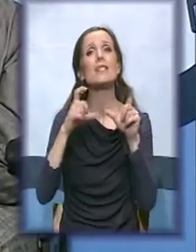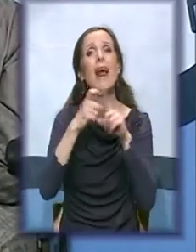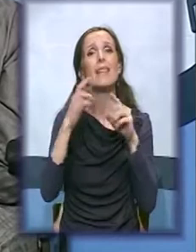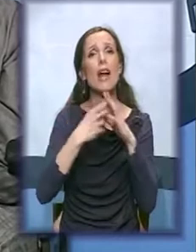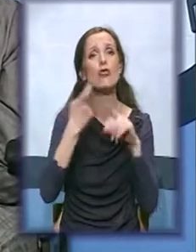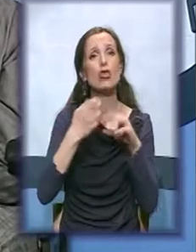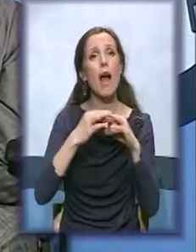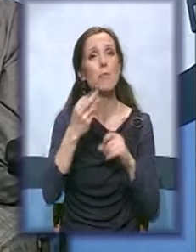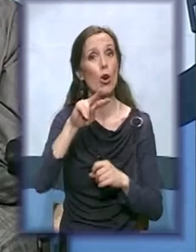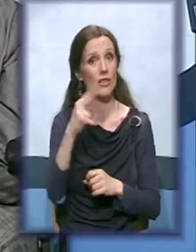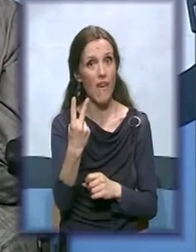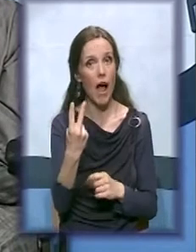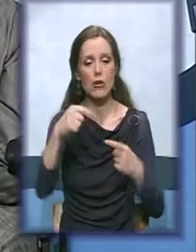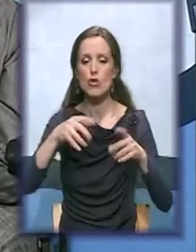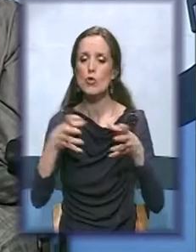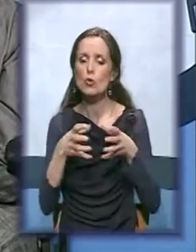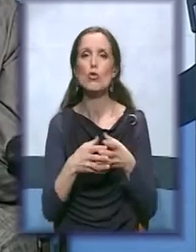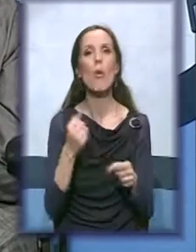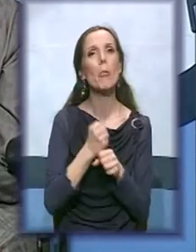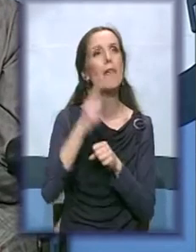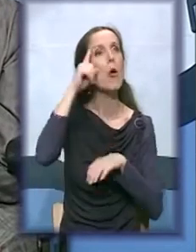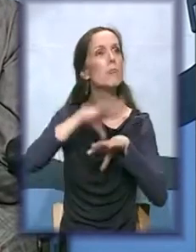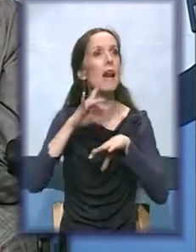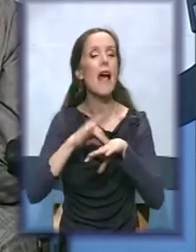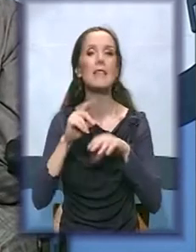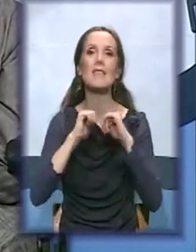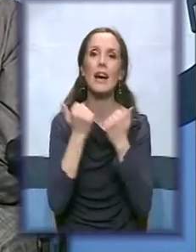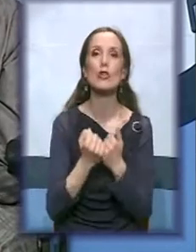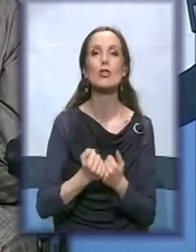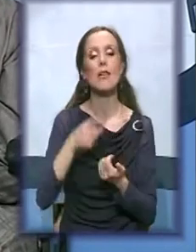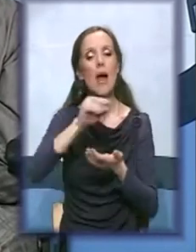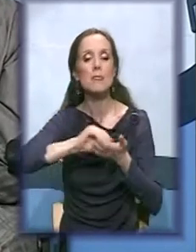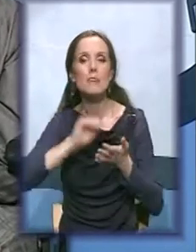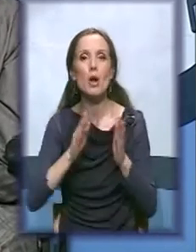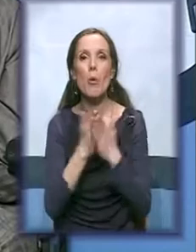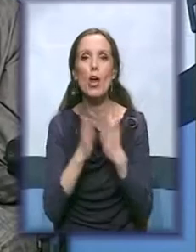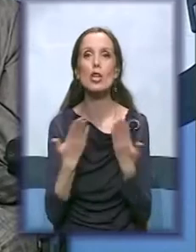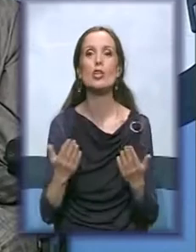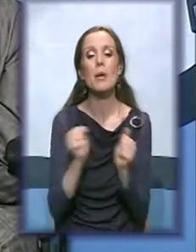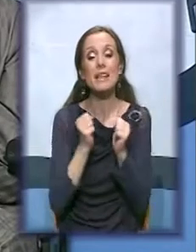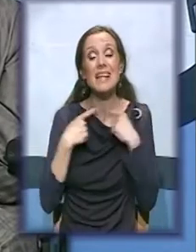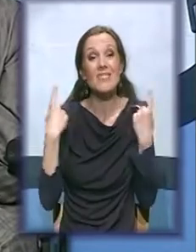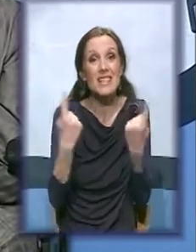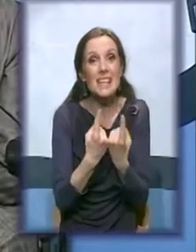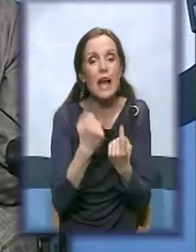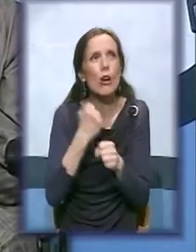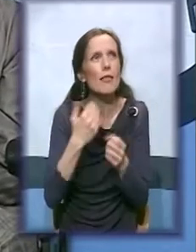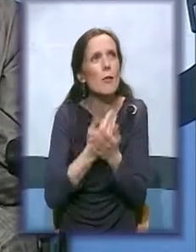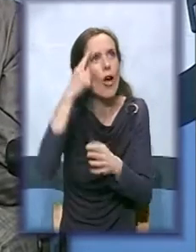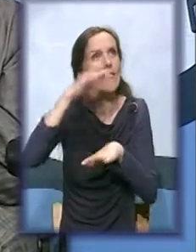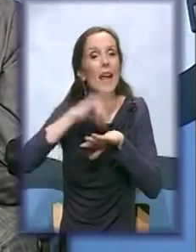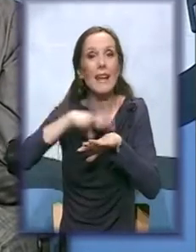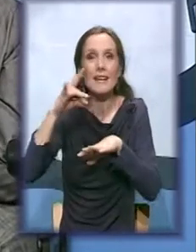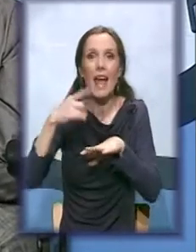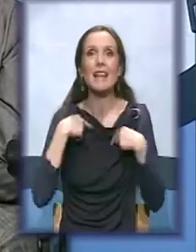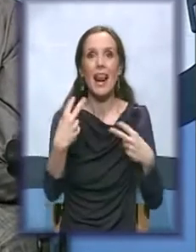družimo, da nabravimo kreativne radionice, da radimo na časnobisu, da radimo svi zajedno neke nove ideje, da nas vide,